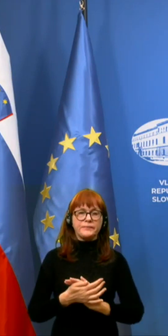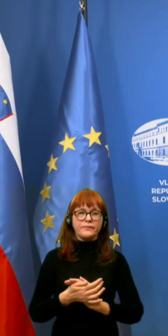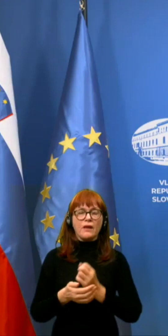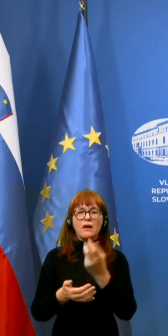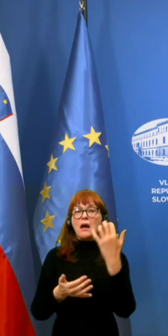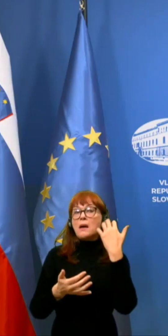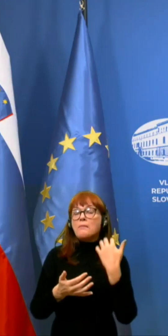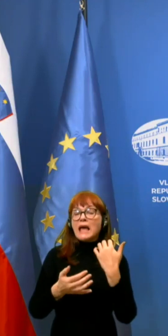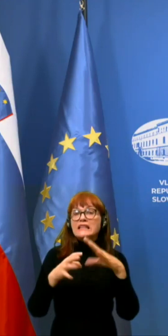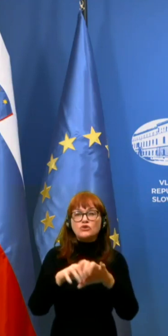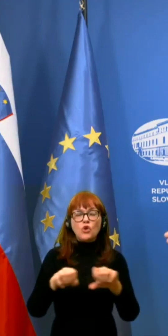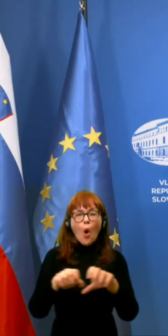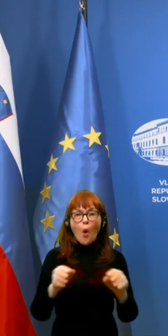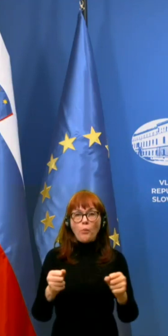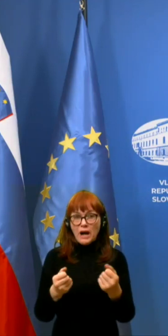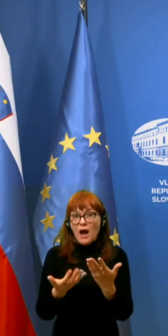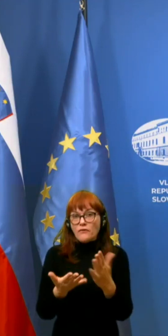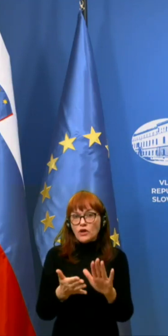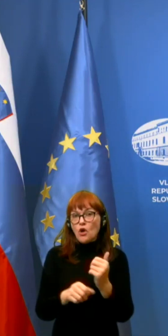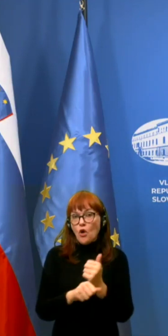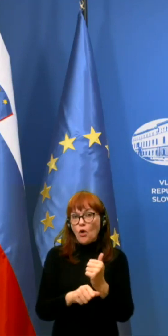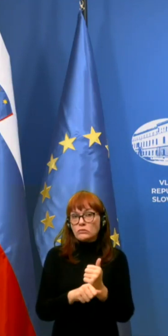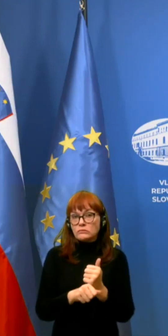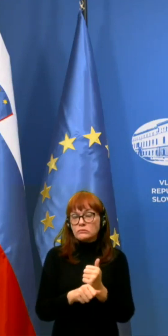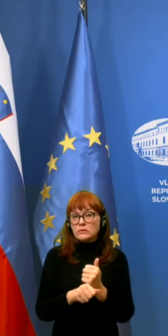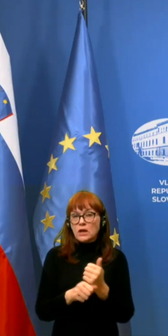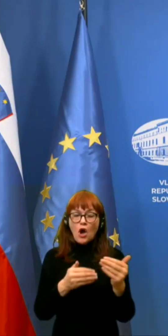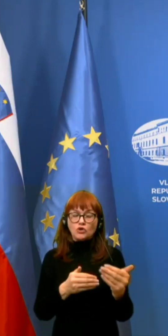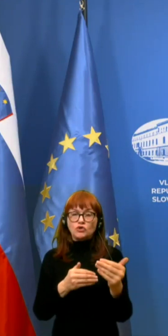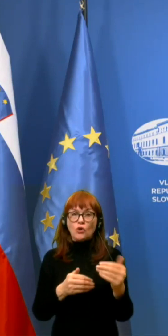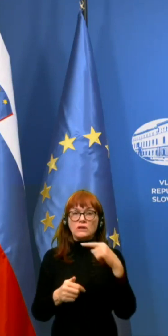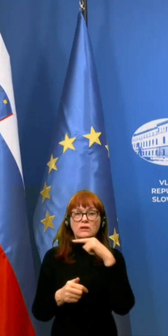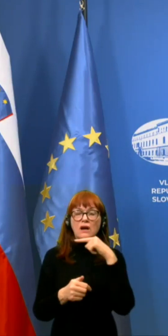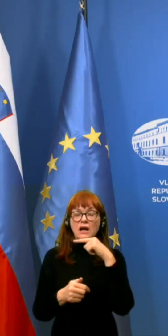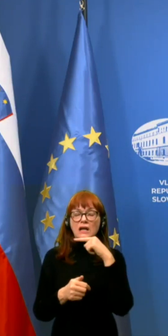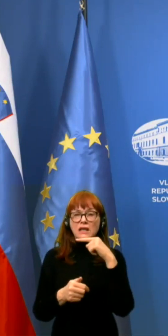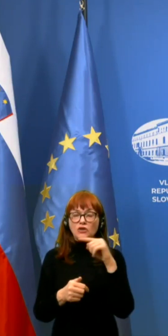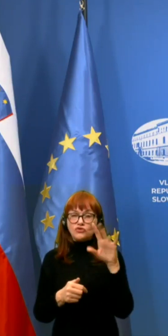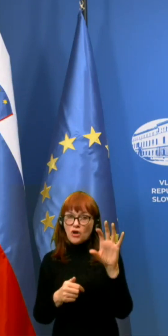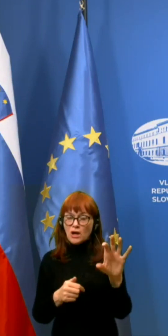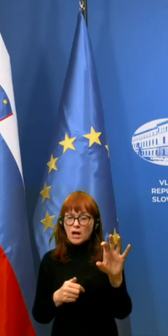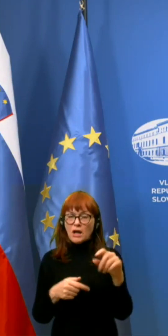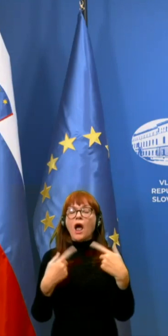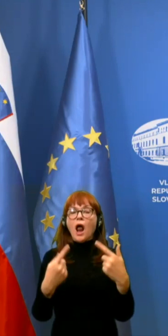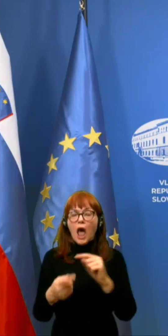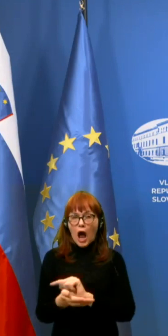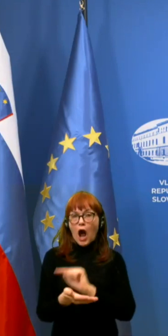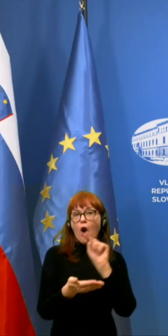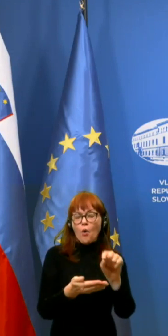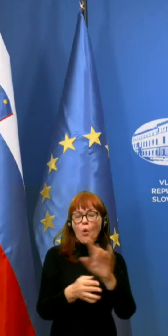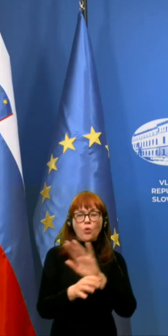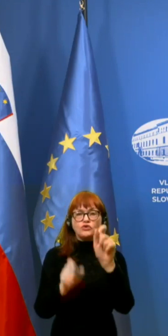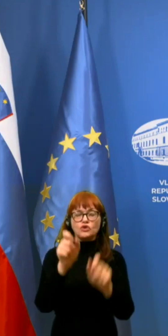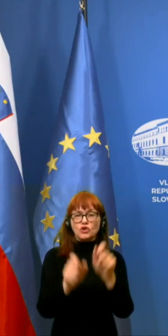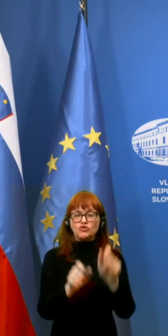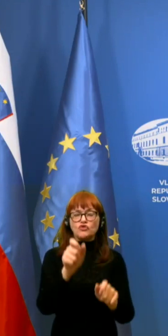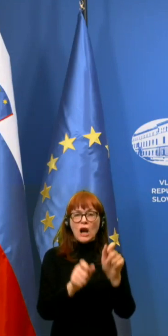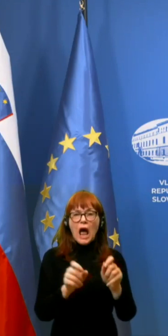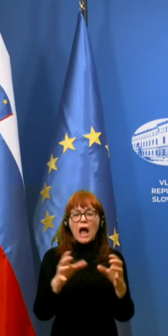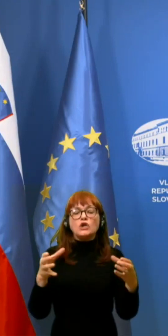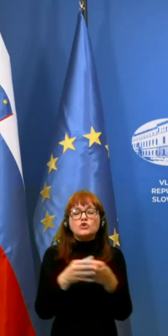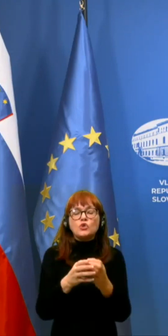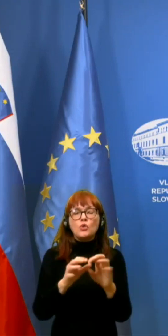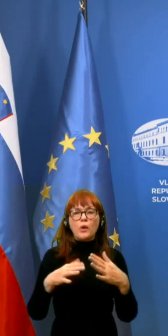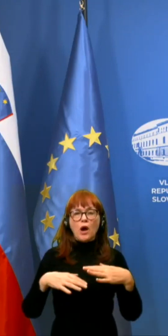kmetijsko opravilo v sosednji rdeči statistični regiji lahko tja vdidojo vsi člani skupnega